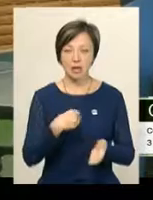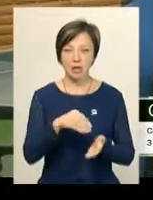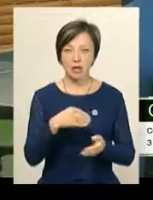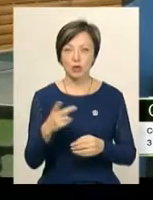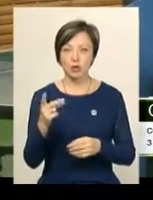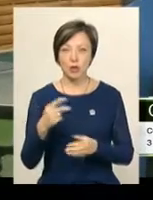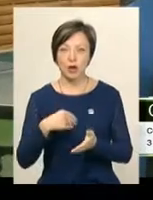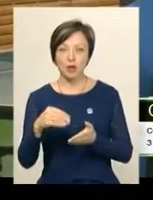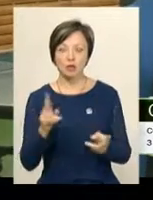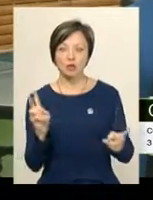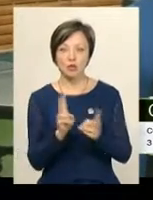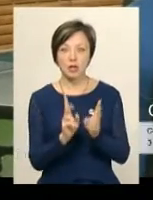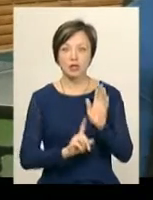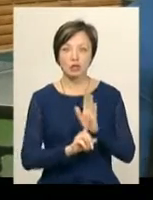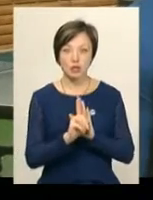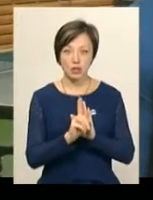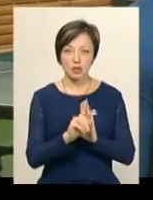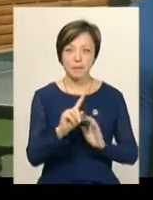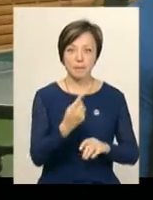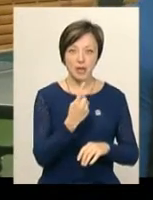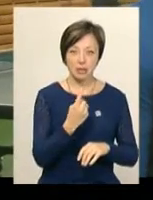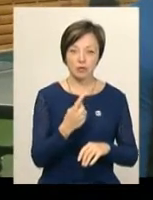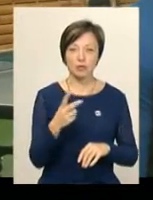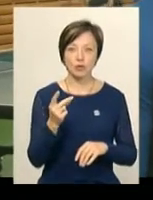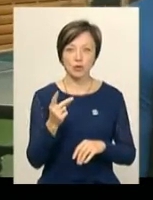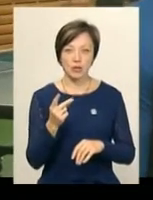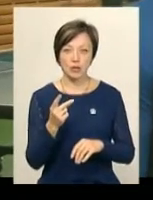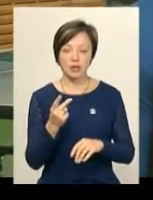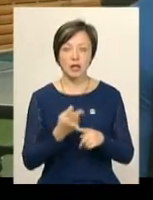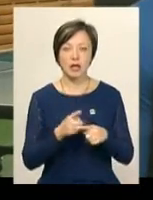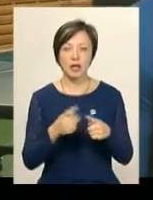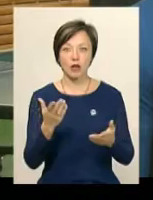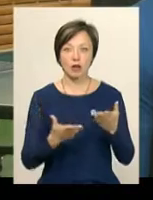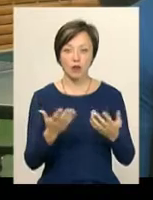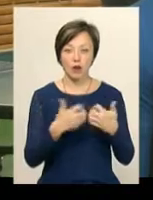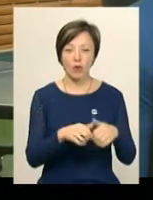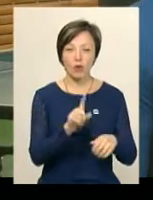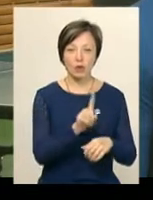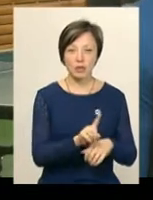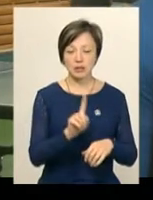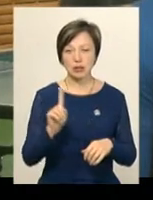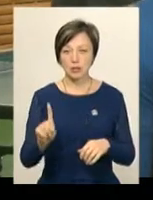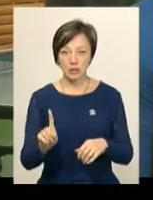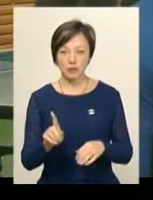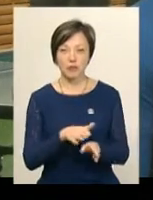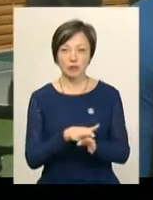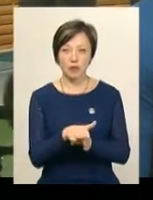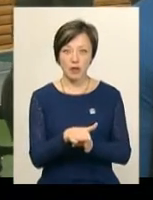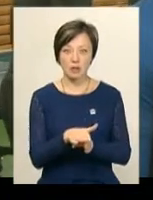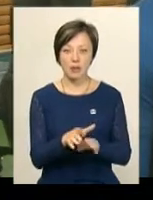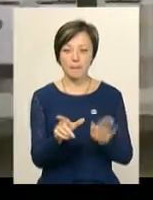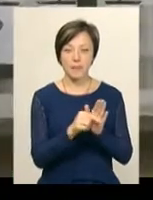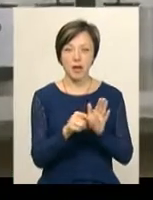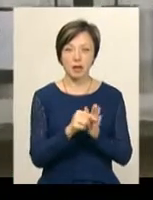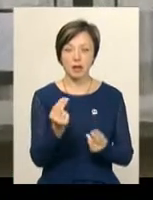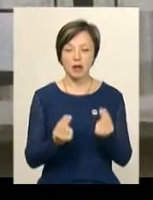ракетка. Зустрічаються спочатку перші ракетки, потім другі ракетки, якщо рахунок один на один, відбувається парна